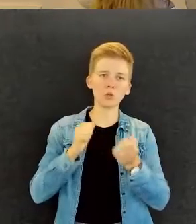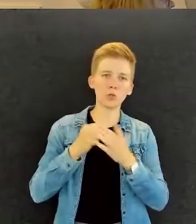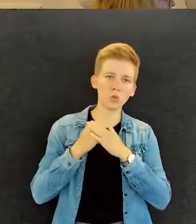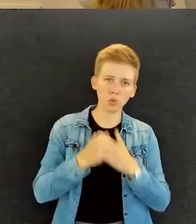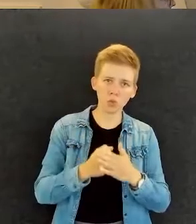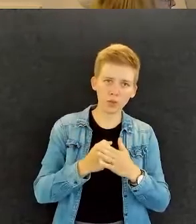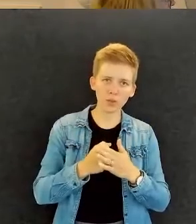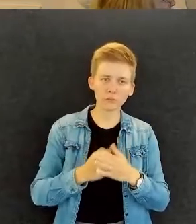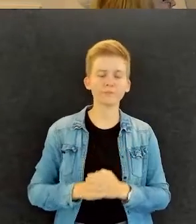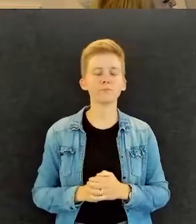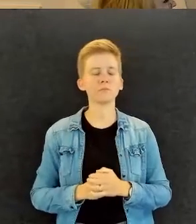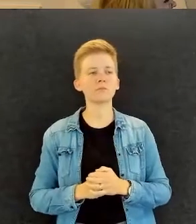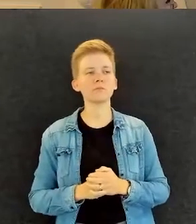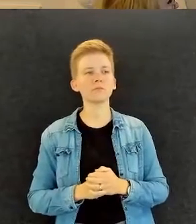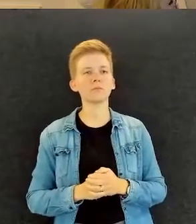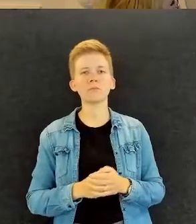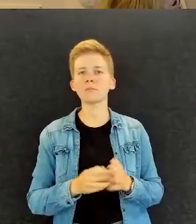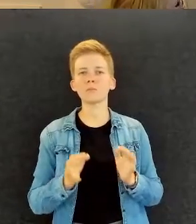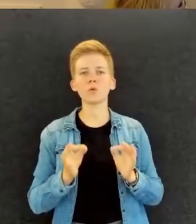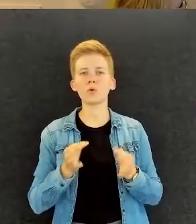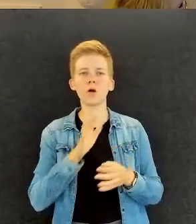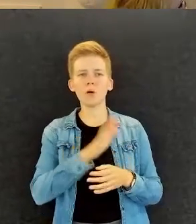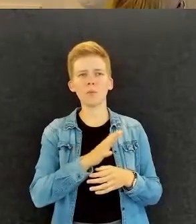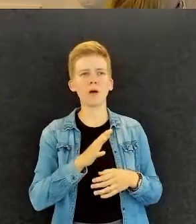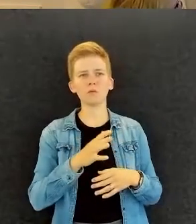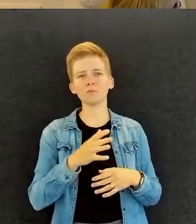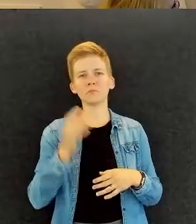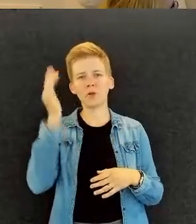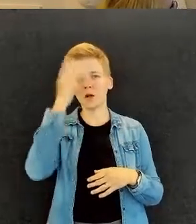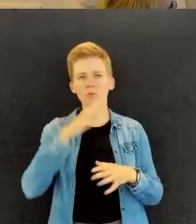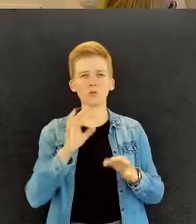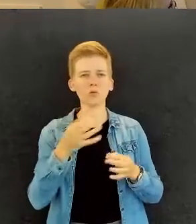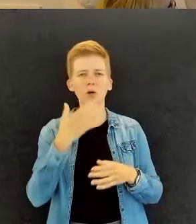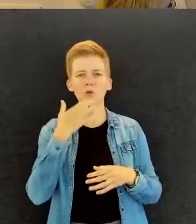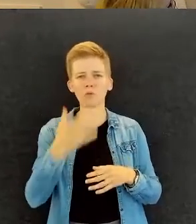hyvin näitä tunnetaan tuolla kentällä?